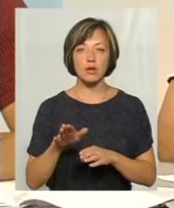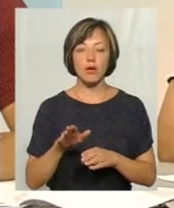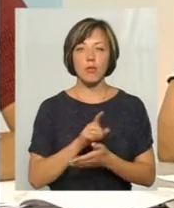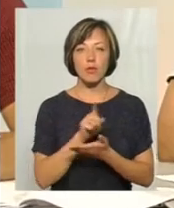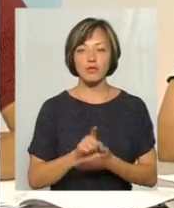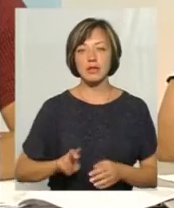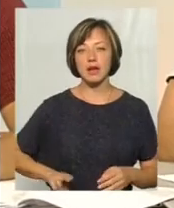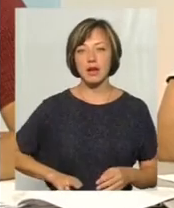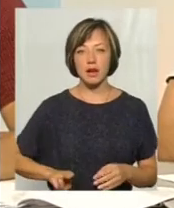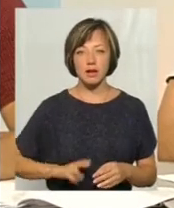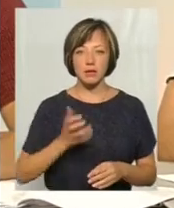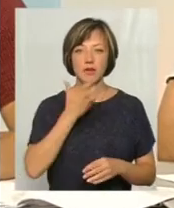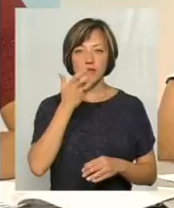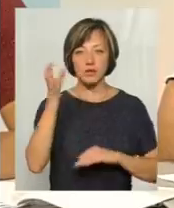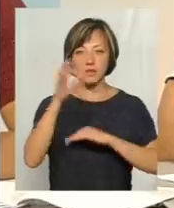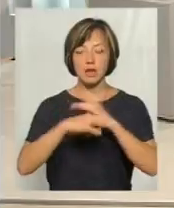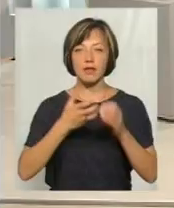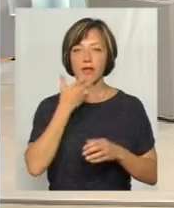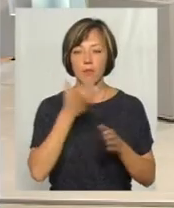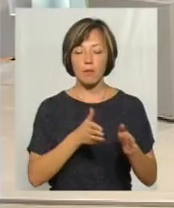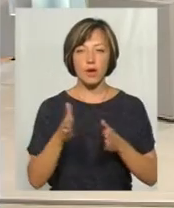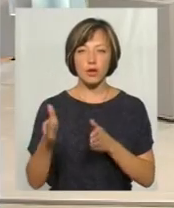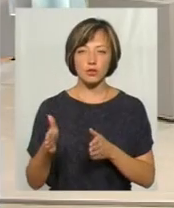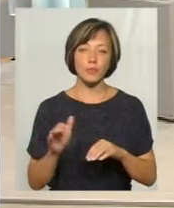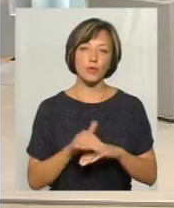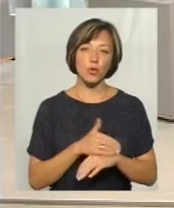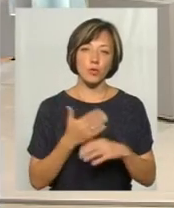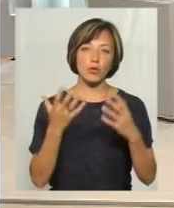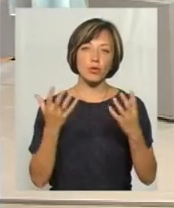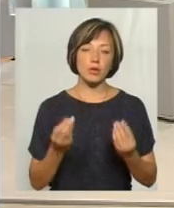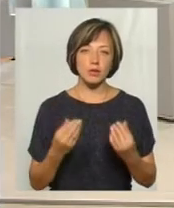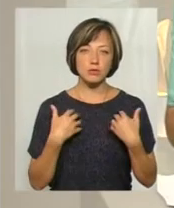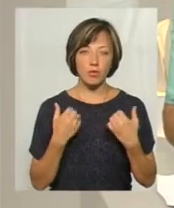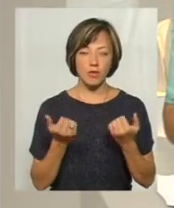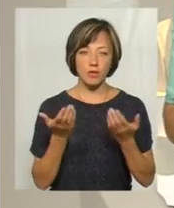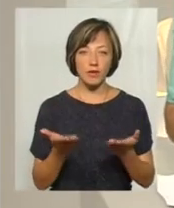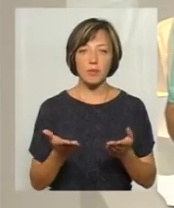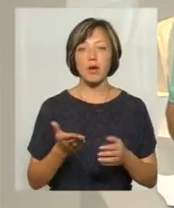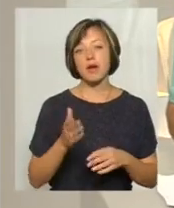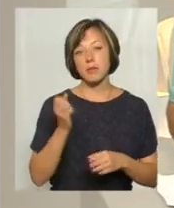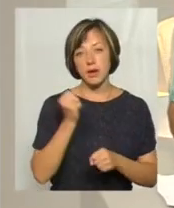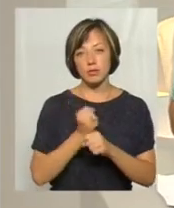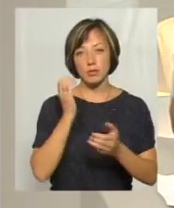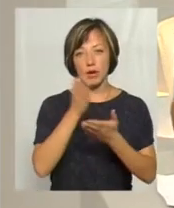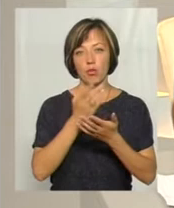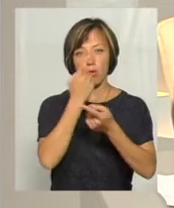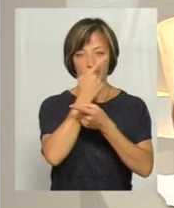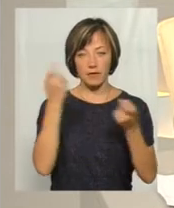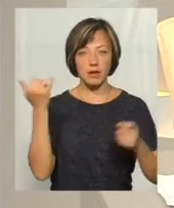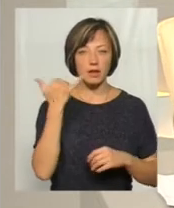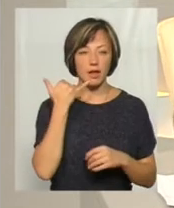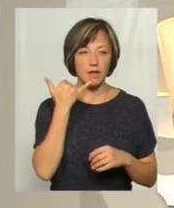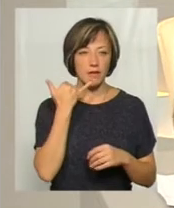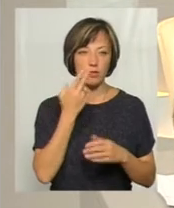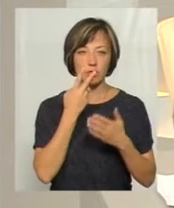«Південно-Західній тепломережі». Доброго здоров'я, шановні гості. Глядачам нагадую, що працюємо для вас в прямому ефірі. Телефон для зв